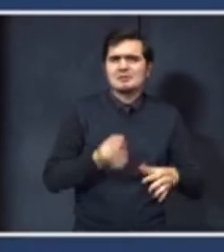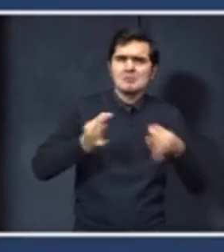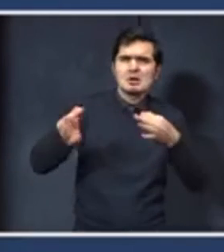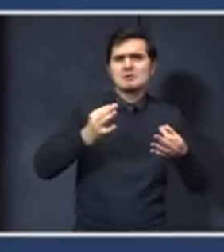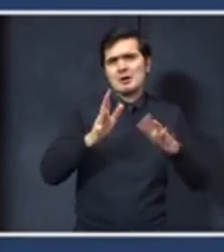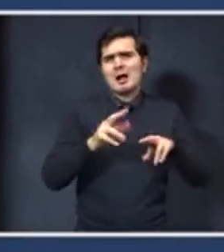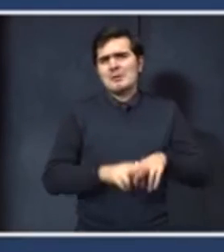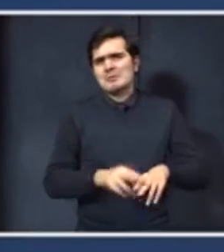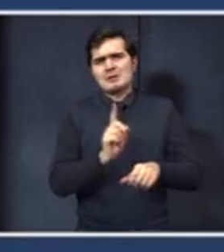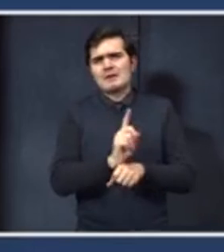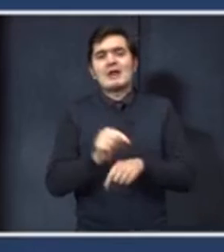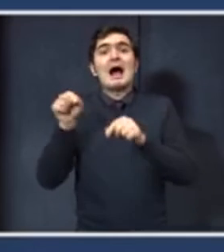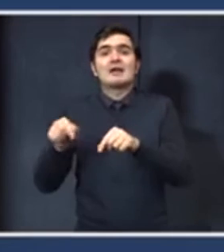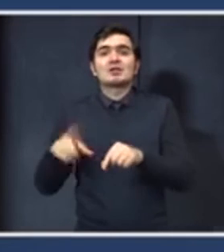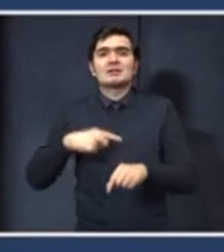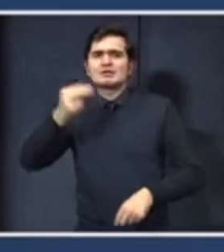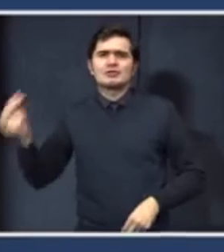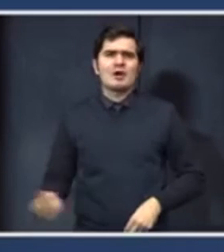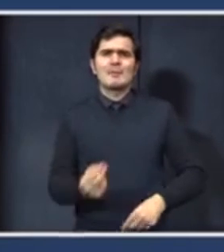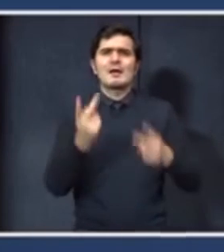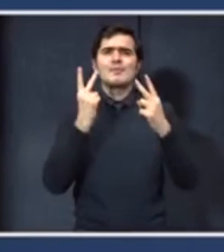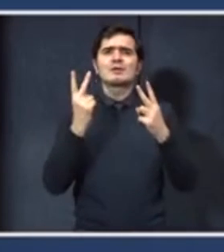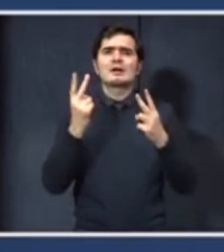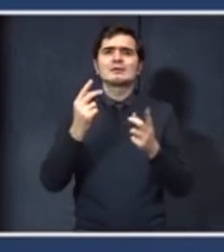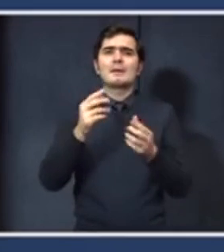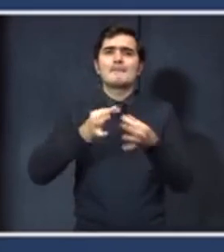aceasta este, din punctul meu de vedere, cea mai importantă măsură.